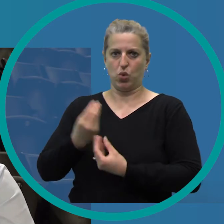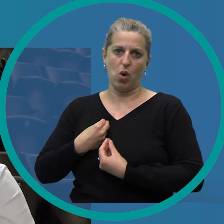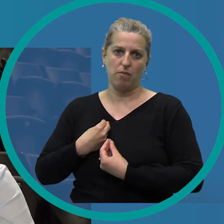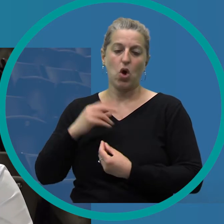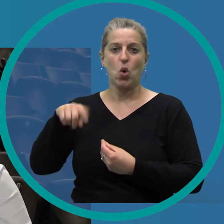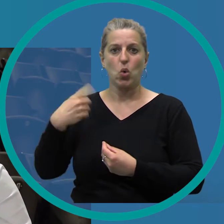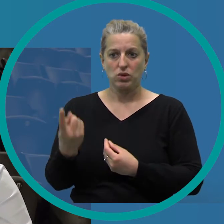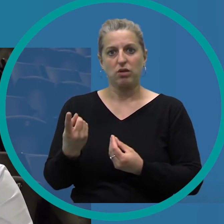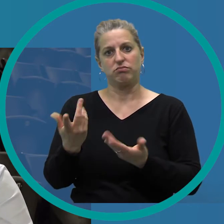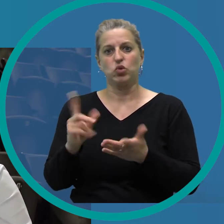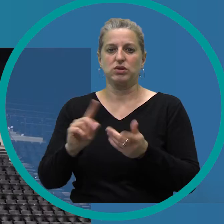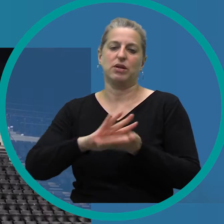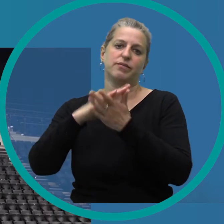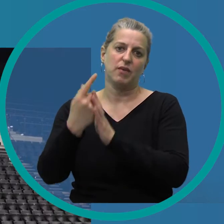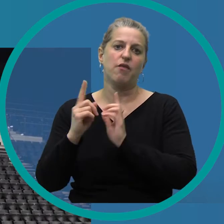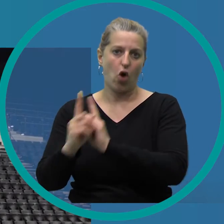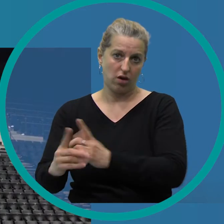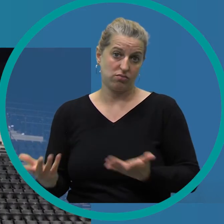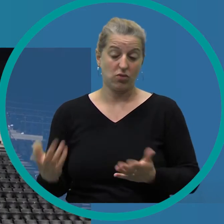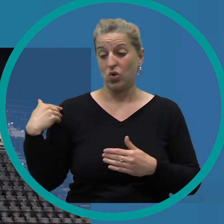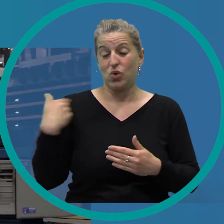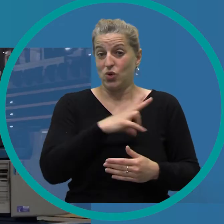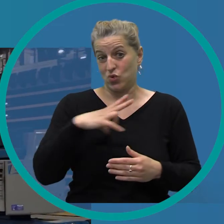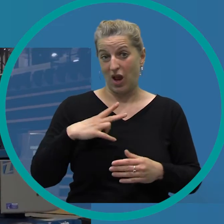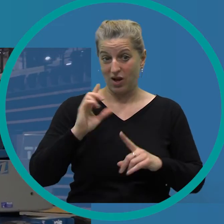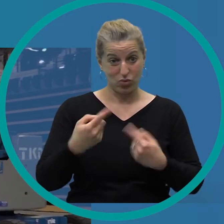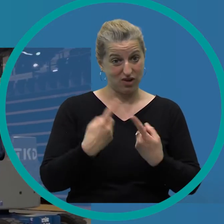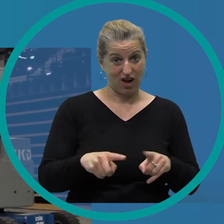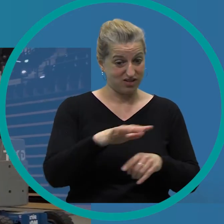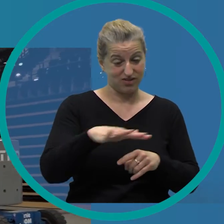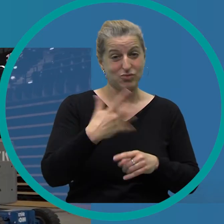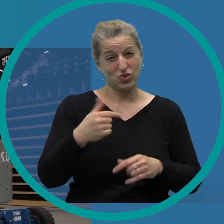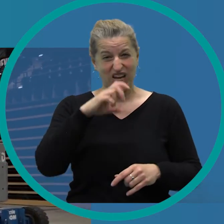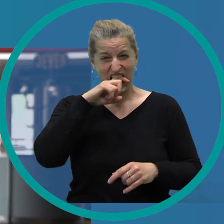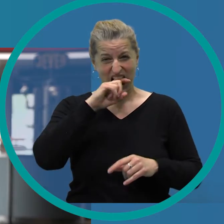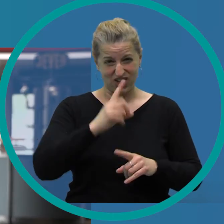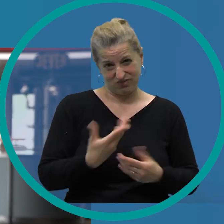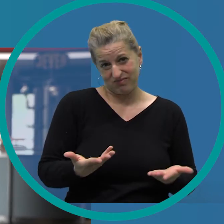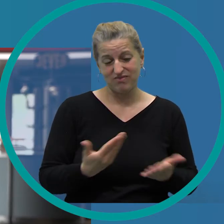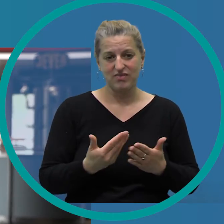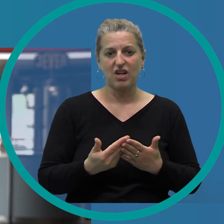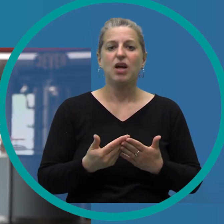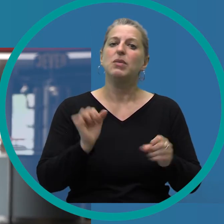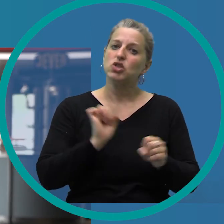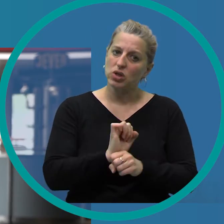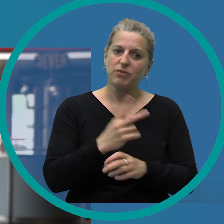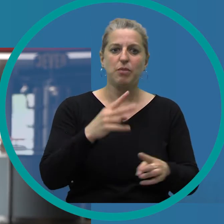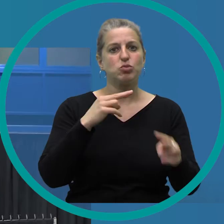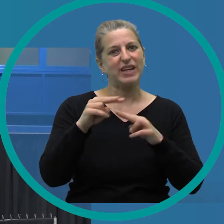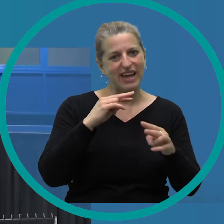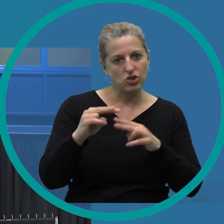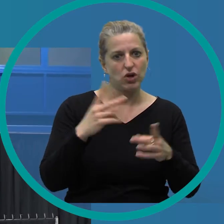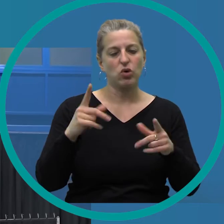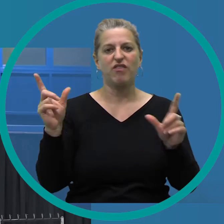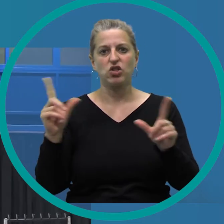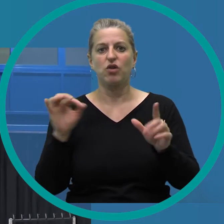und uns dann darauf entsprechend einstellen. Und so lange müsse man eben, wie in vielen anderen Branchen, durchhalten. Denn auch beispielsweise Firmen, die das Catering für die